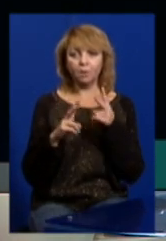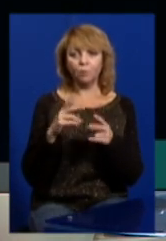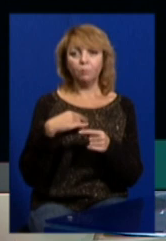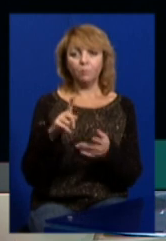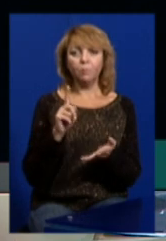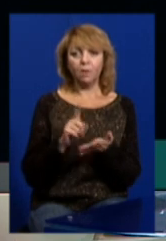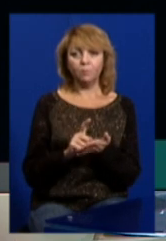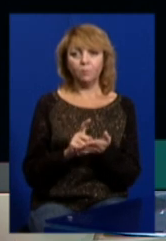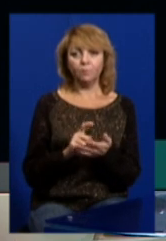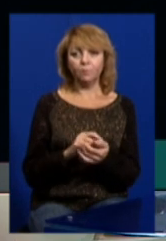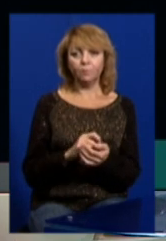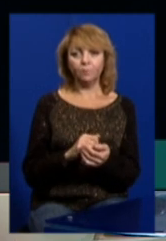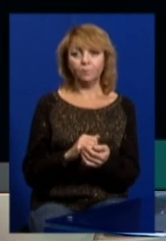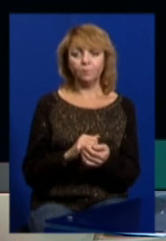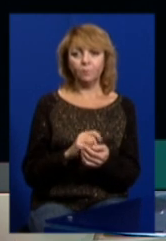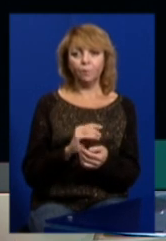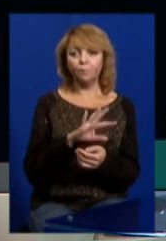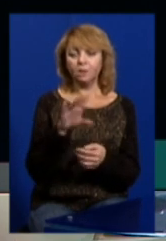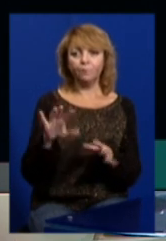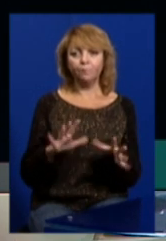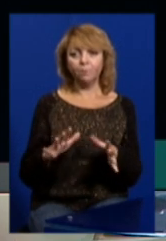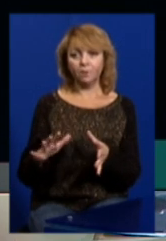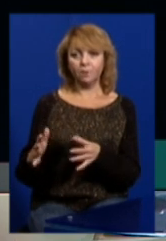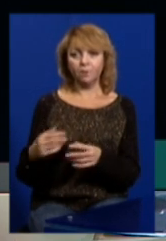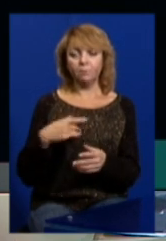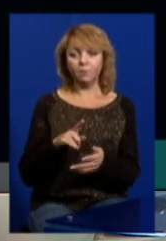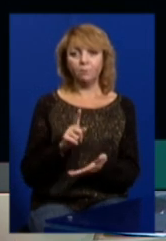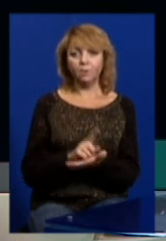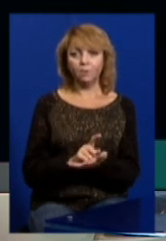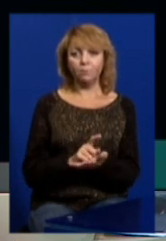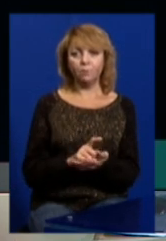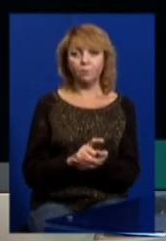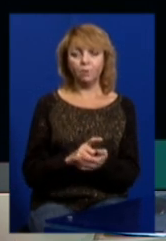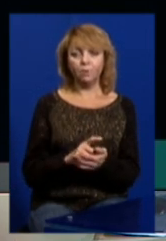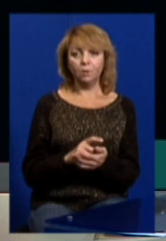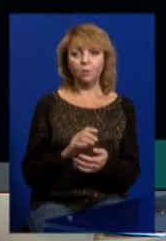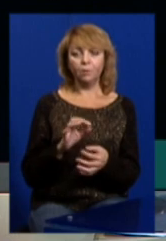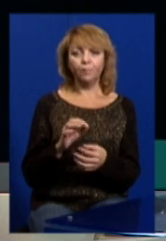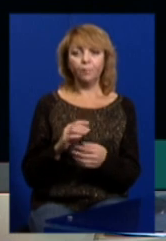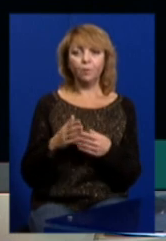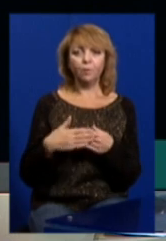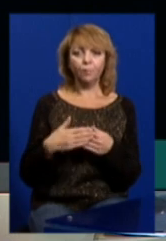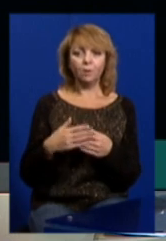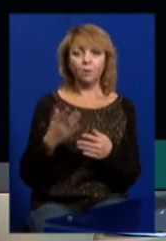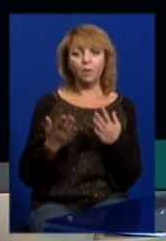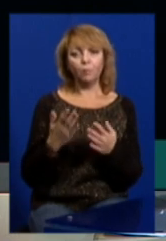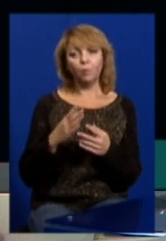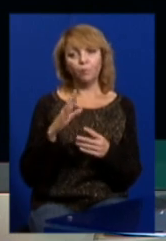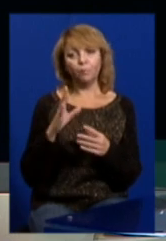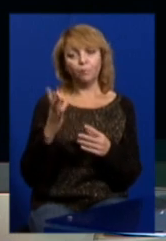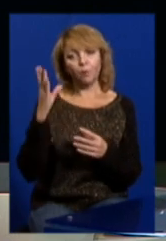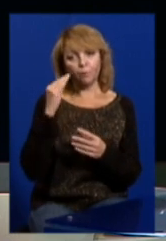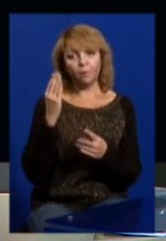маємо у всіх випадках. Ми маємо доводи або врахувати, або їх